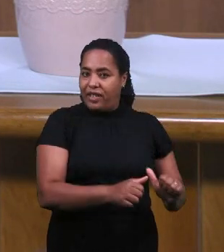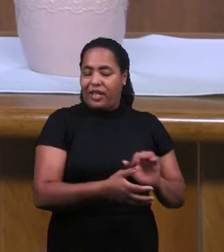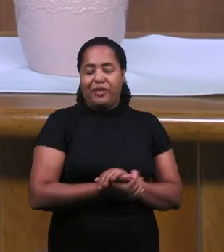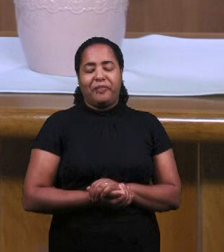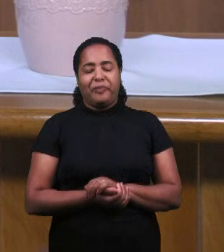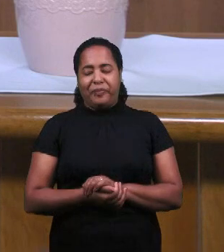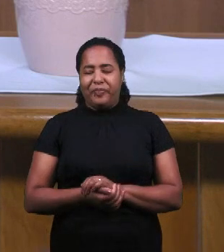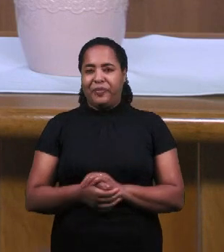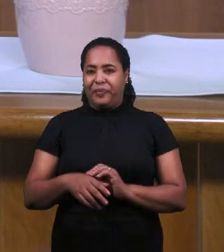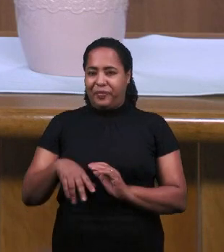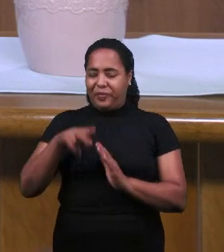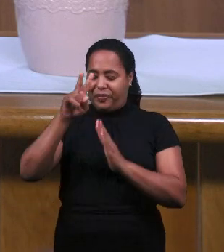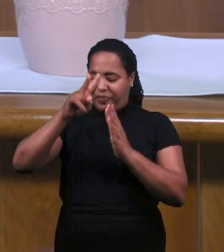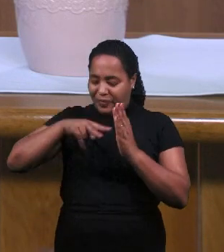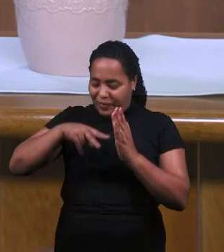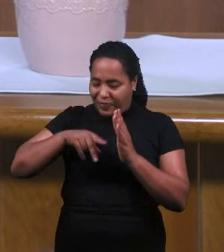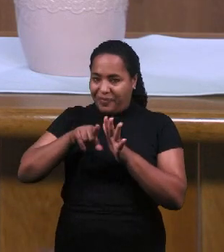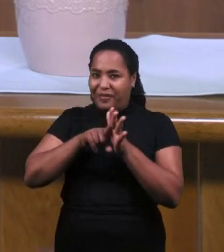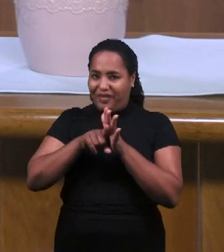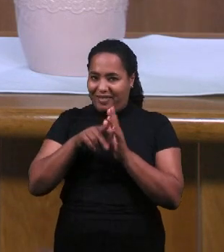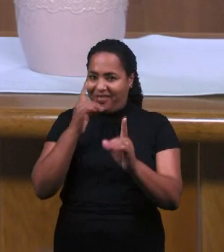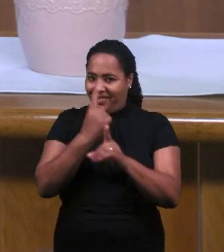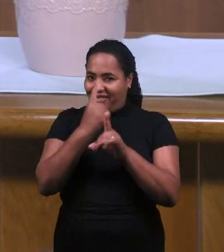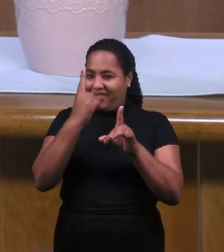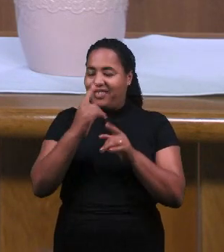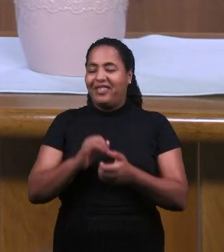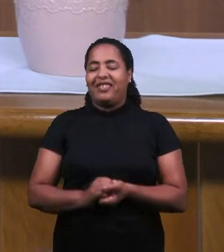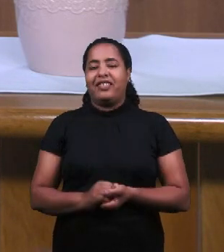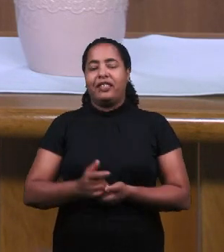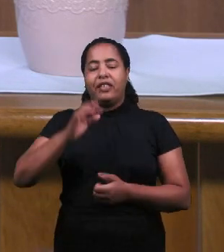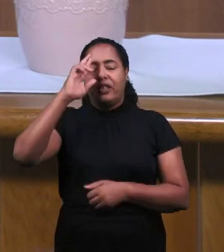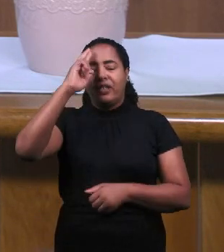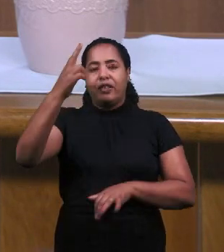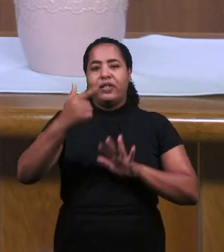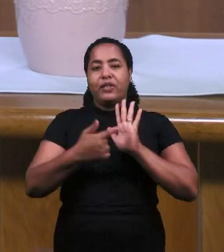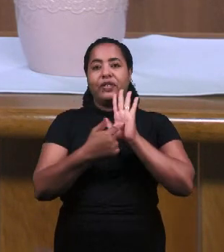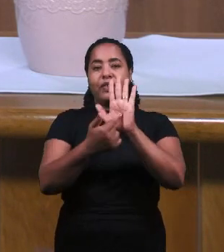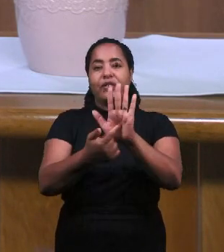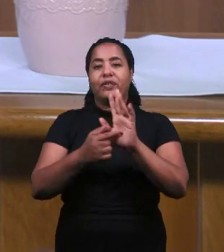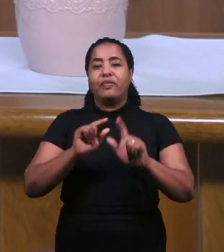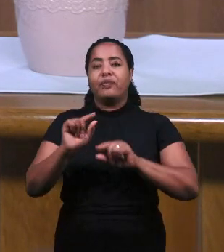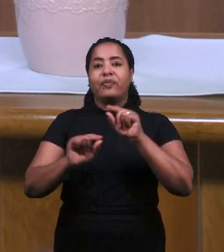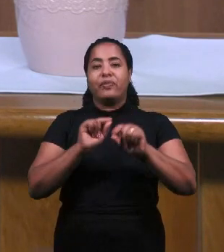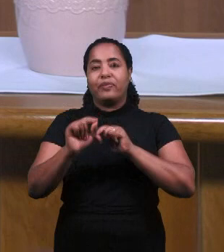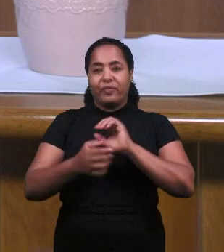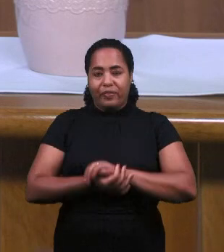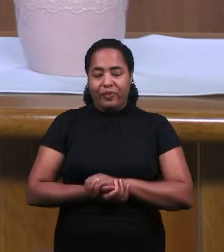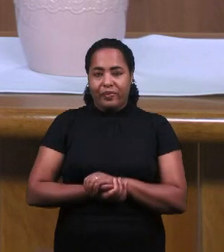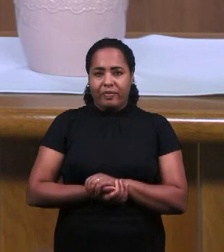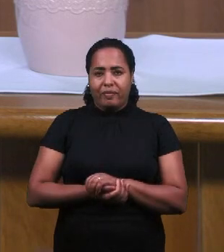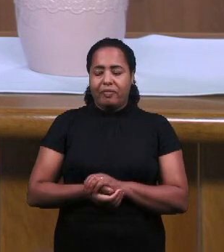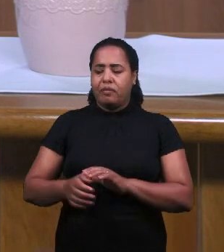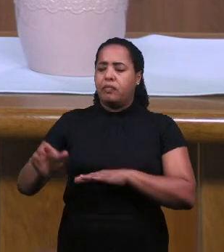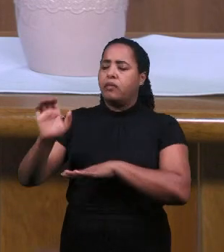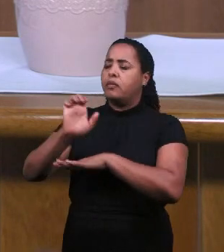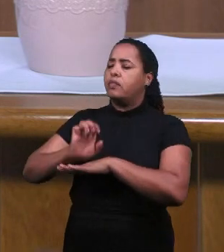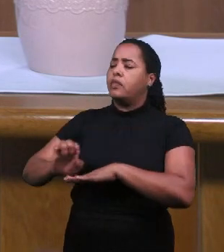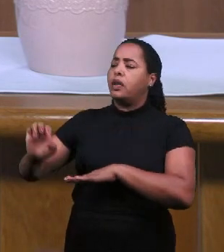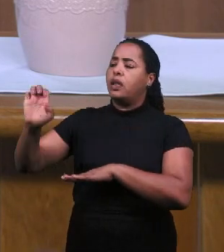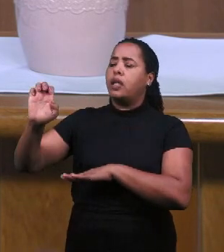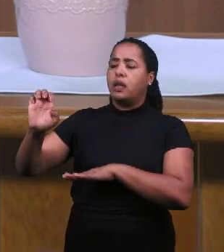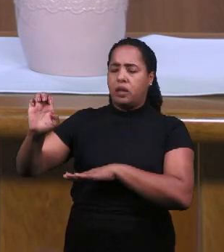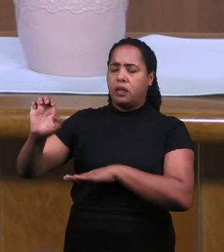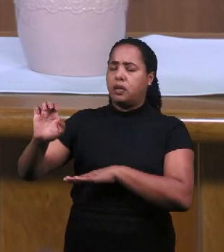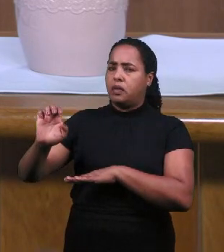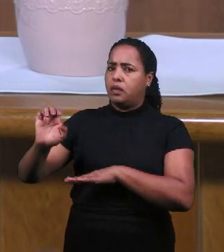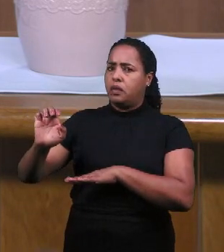Я Здесь Стих Иска Уже Нашел Господь Говорит Или Он